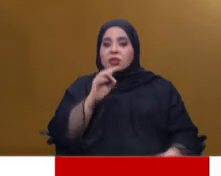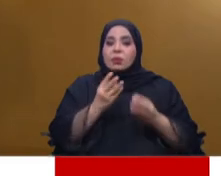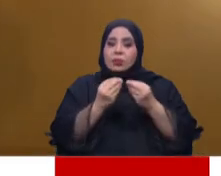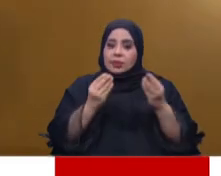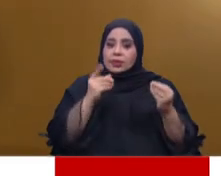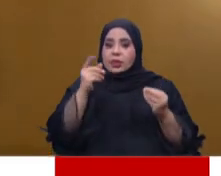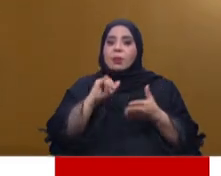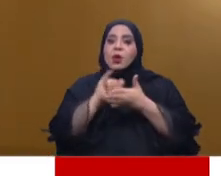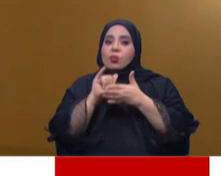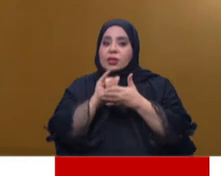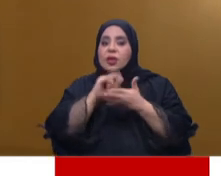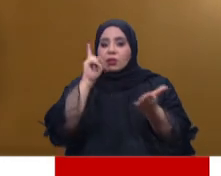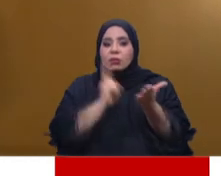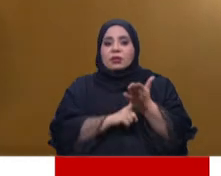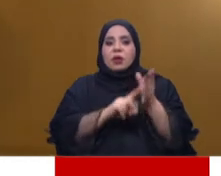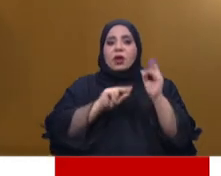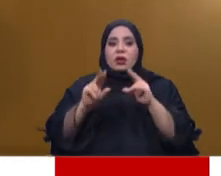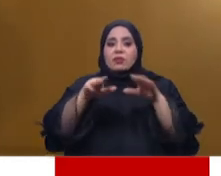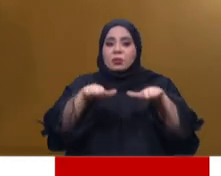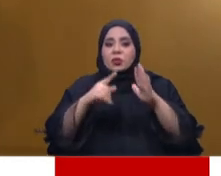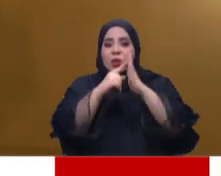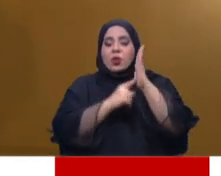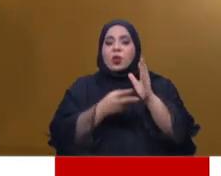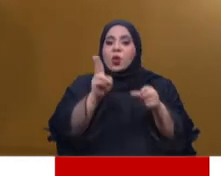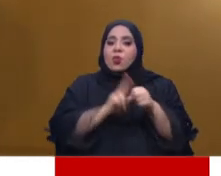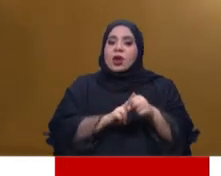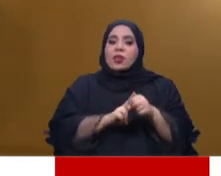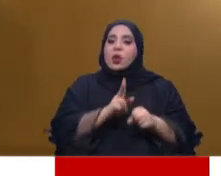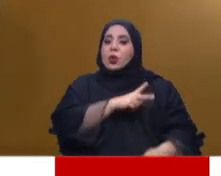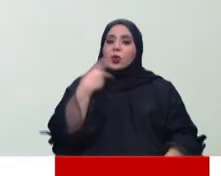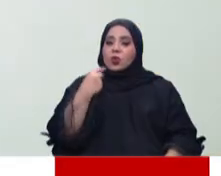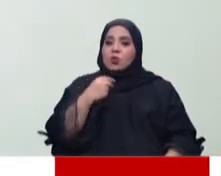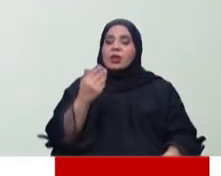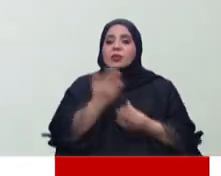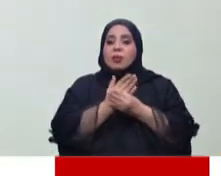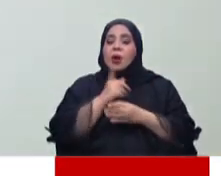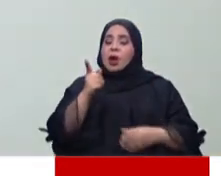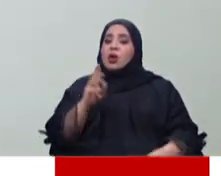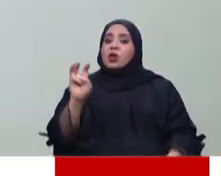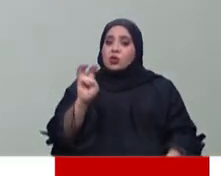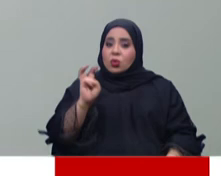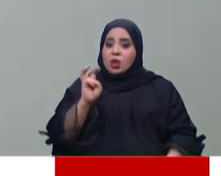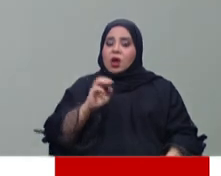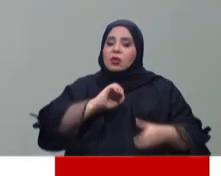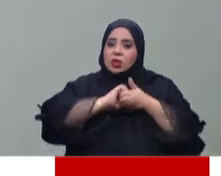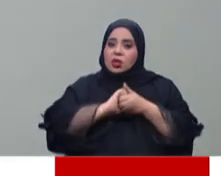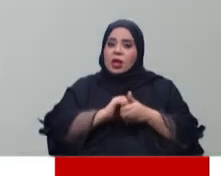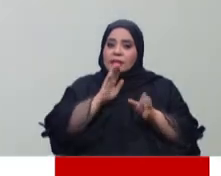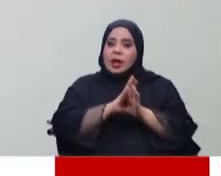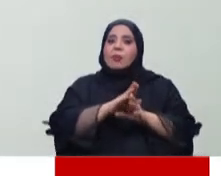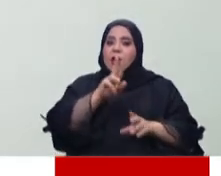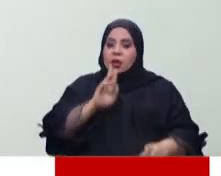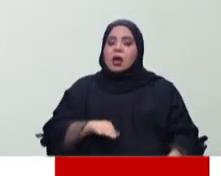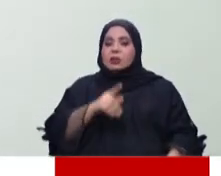المؤسسات الرسمية مثل السلطة التشريعية والسلطة التنفيذية باعتبارهم شركاء وحلفاء معنيين